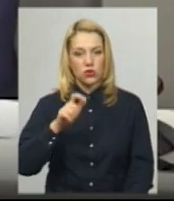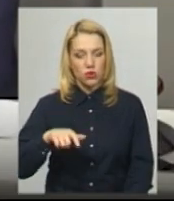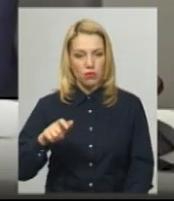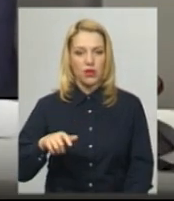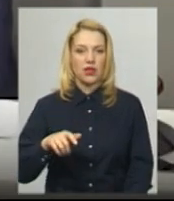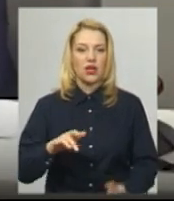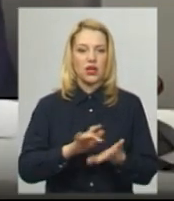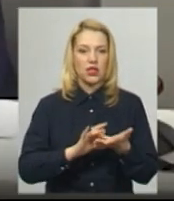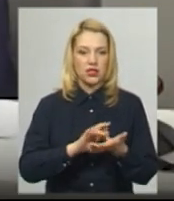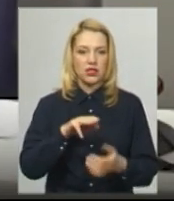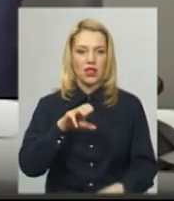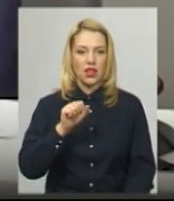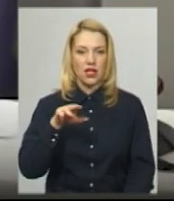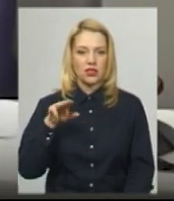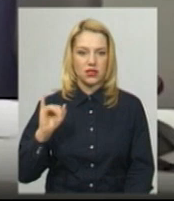Статті.